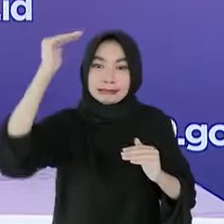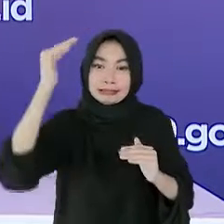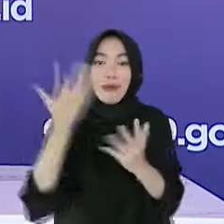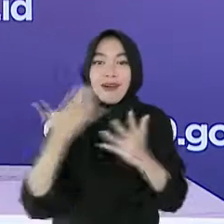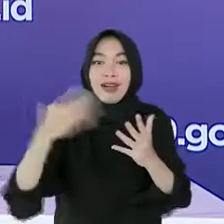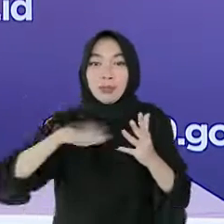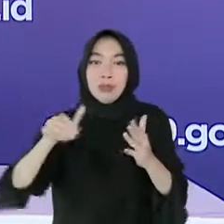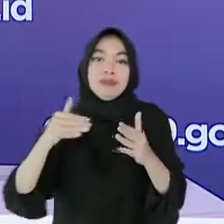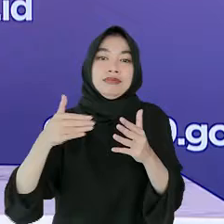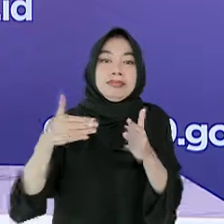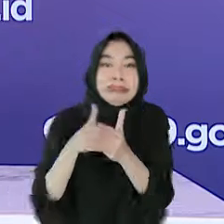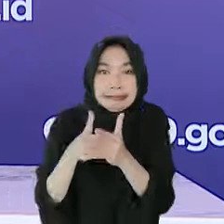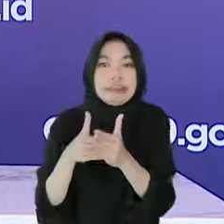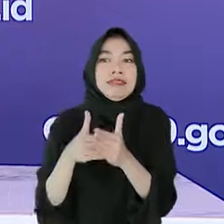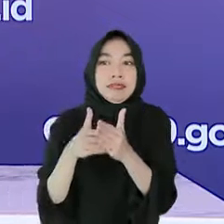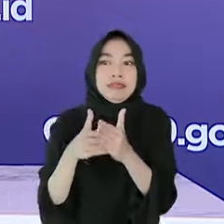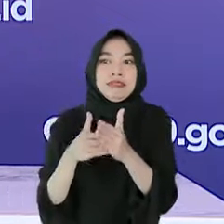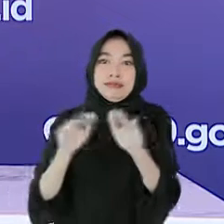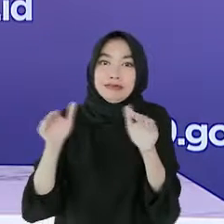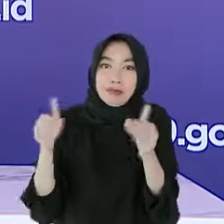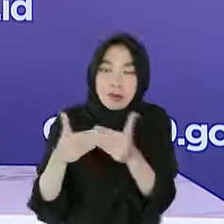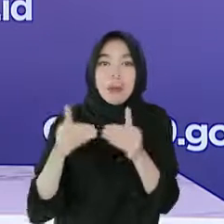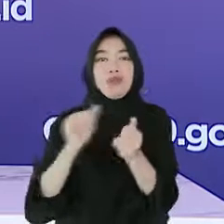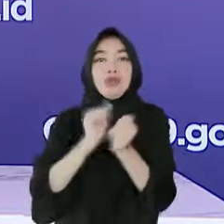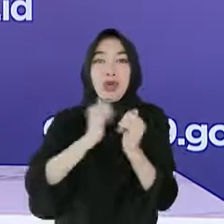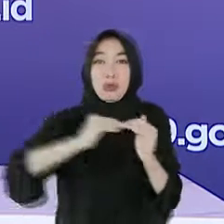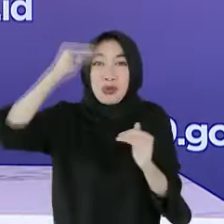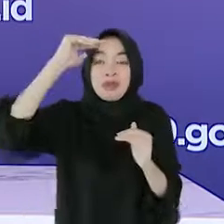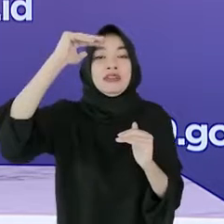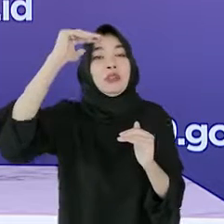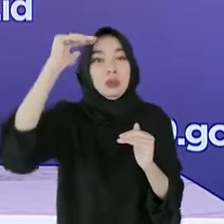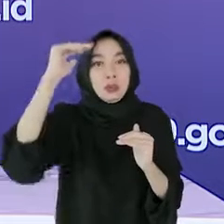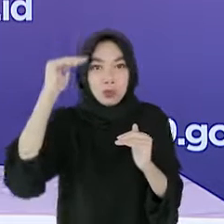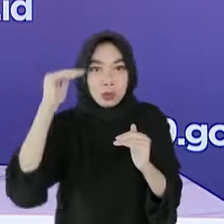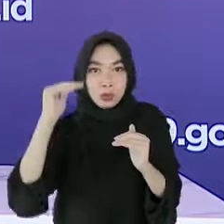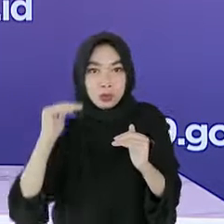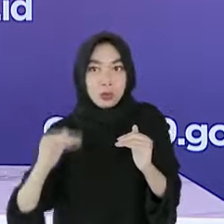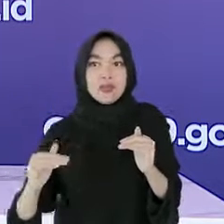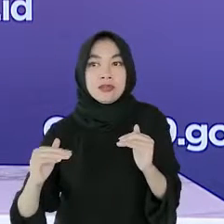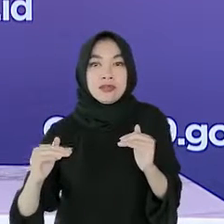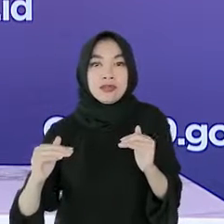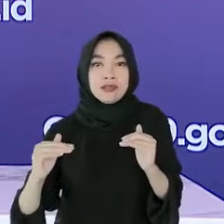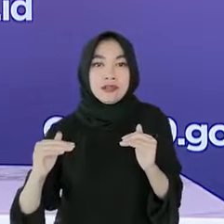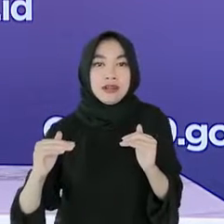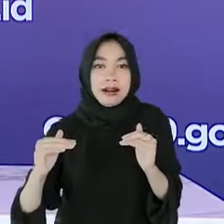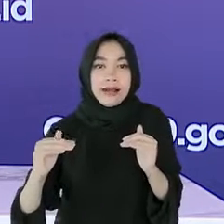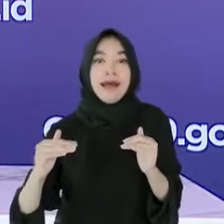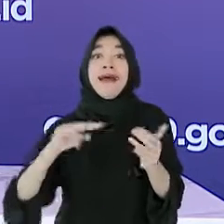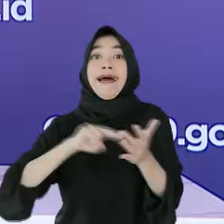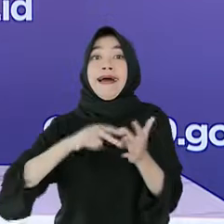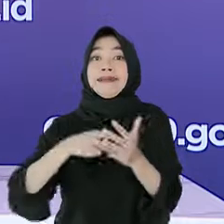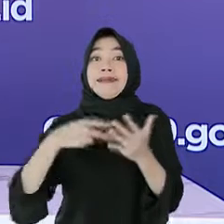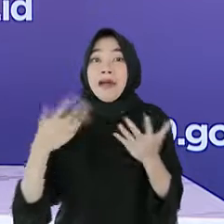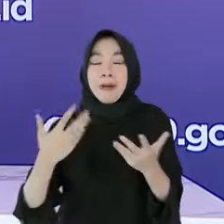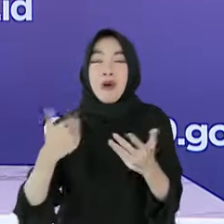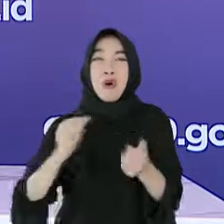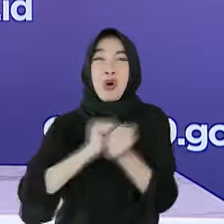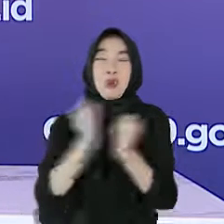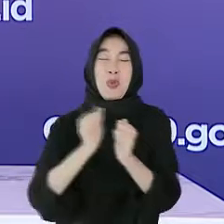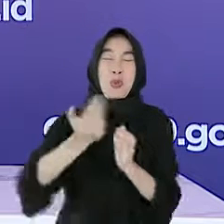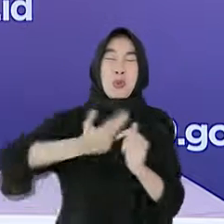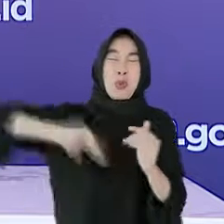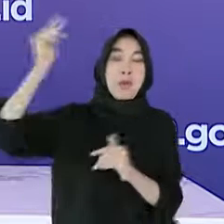menurun. Adanya pola ini menunjukkan bahwa pemerintah responsif dalam menurunkan lonjatkan